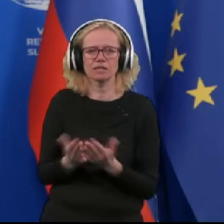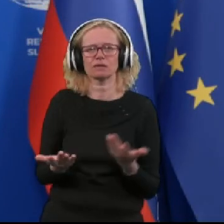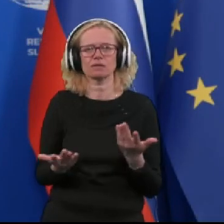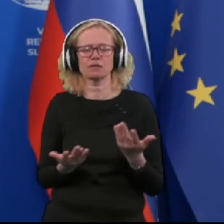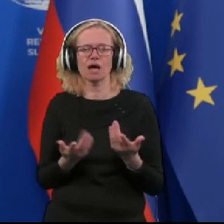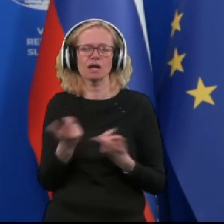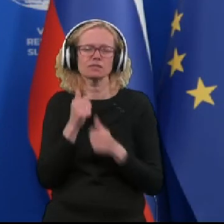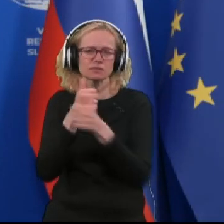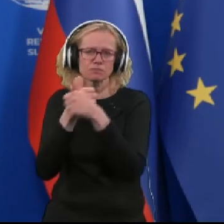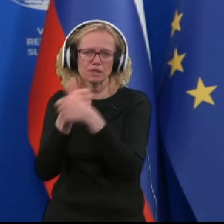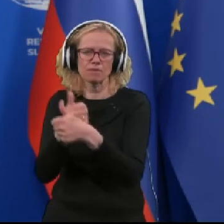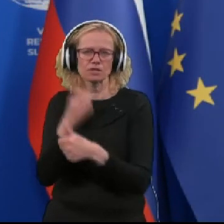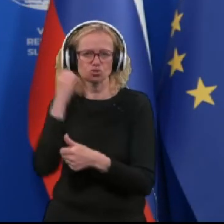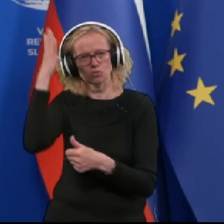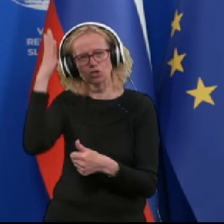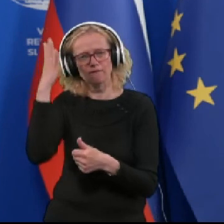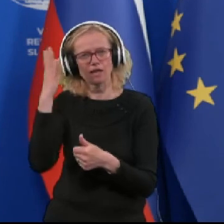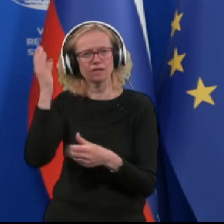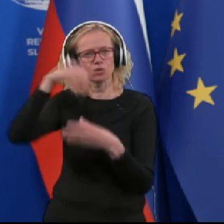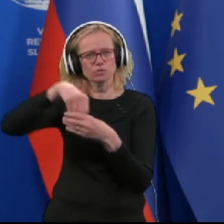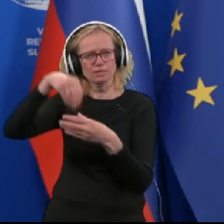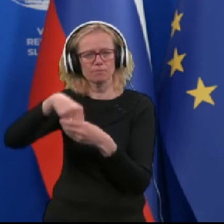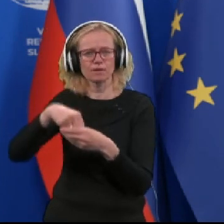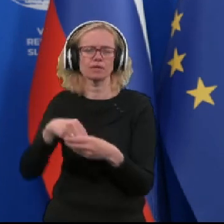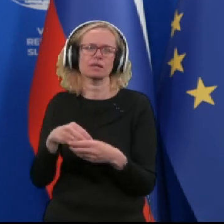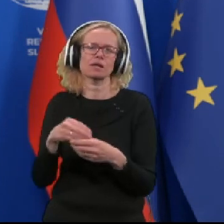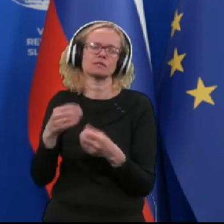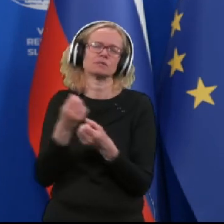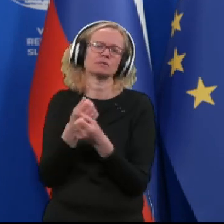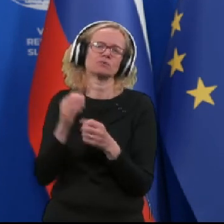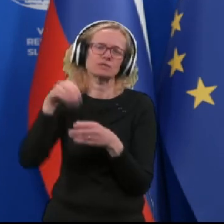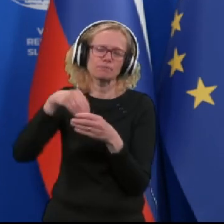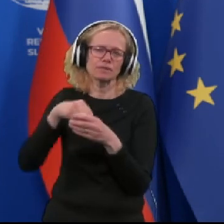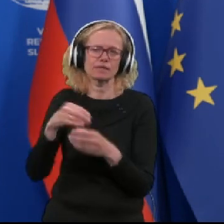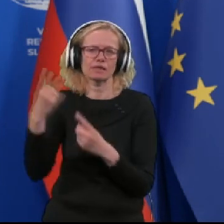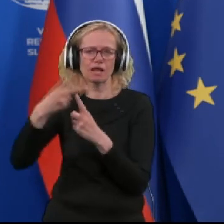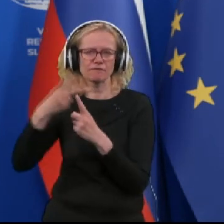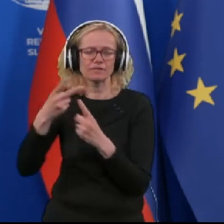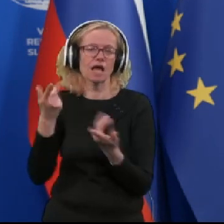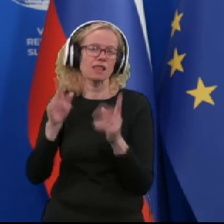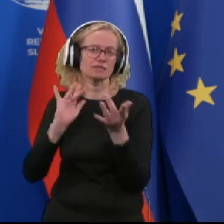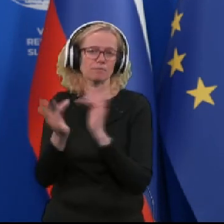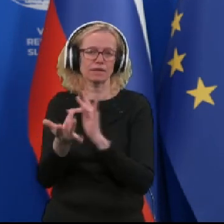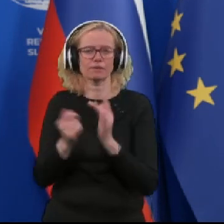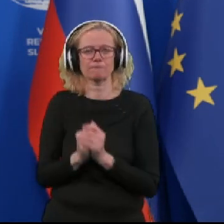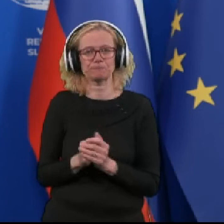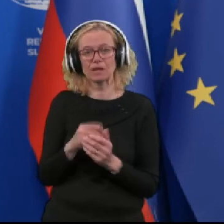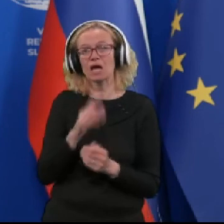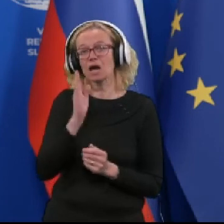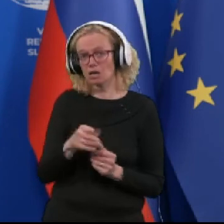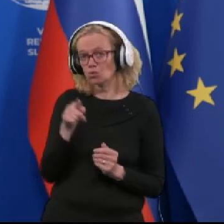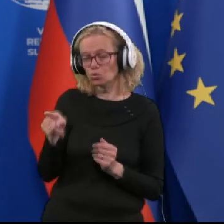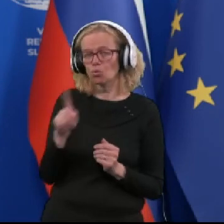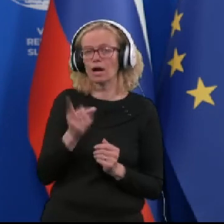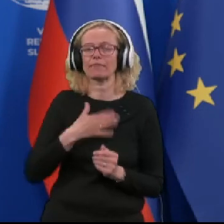določenih izobraževalnih oziroma sprostitvenih vsebin na televiziji oziroma spletu. In ravno slednje je to, kar